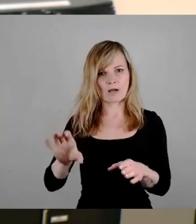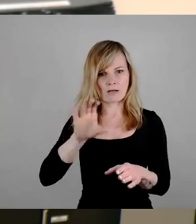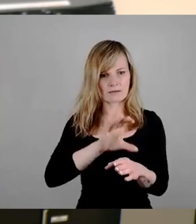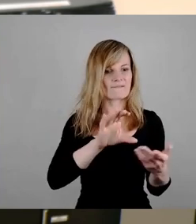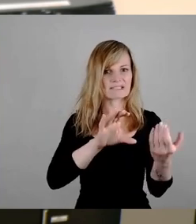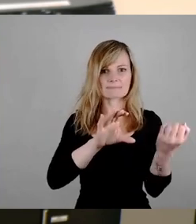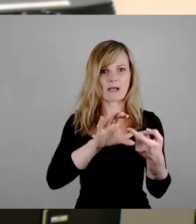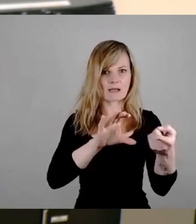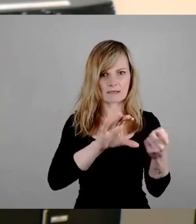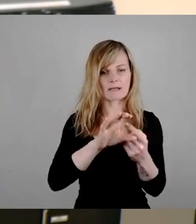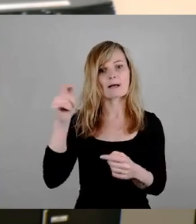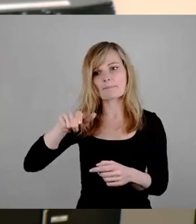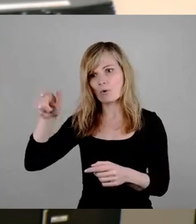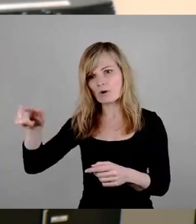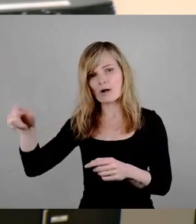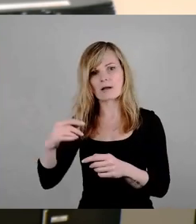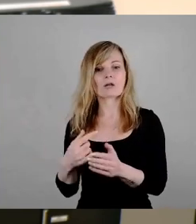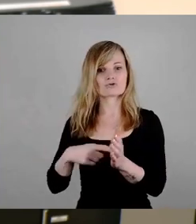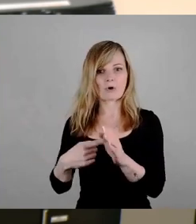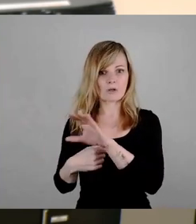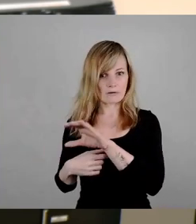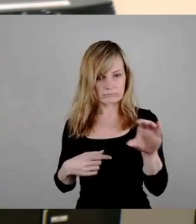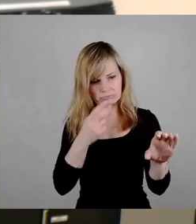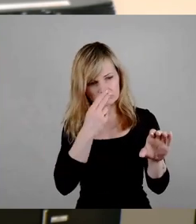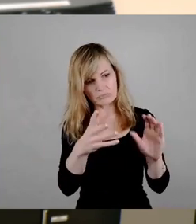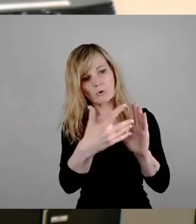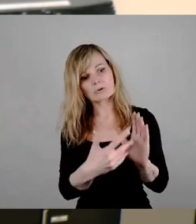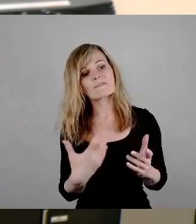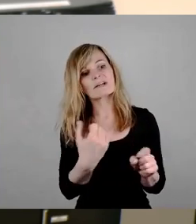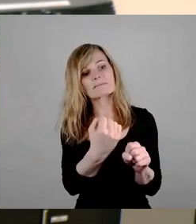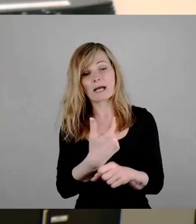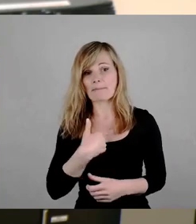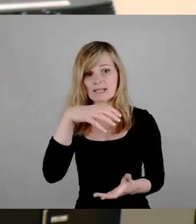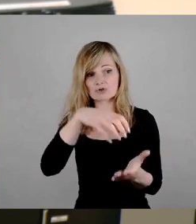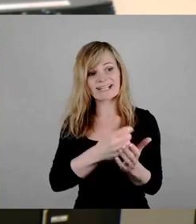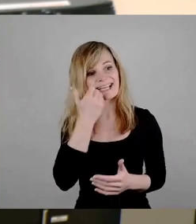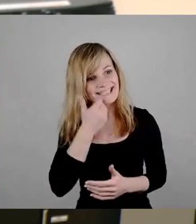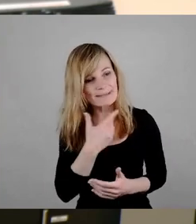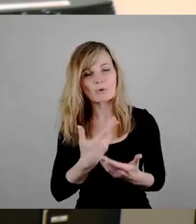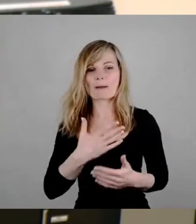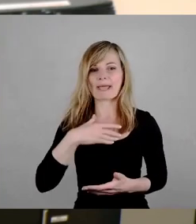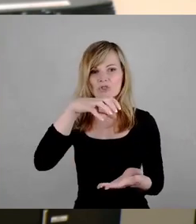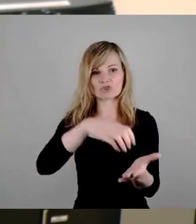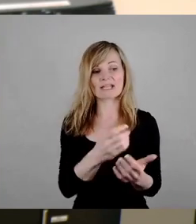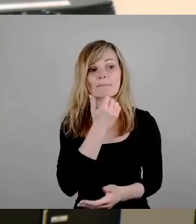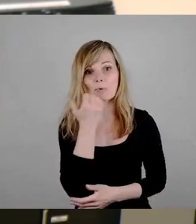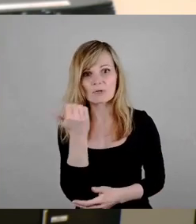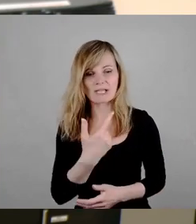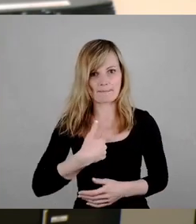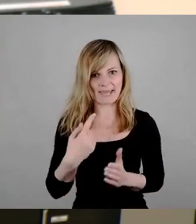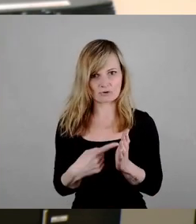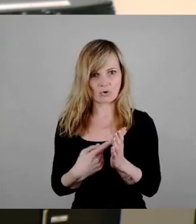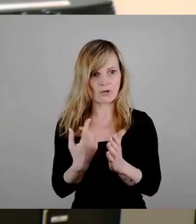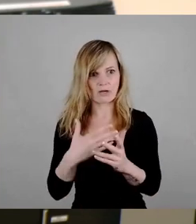Bürger kann sehen, ist meine Stadt lieb oder ist meine Stadt böse, erhöht sie die Steuer oder erniedrigt sie sich. Also sprich,